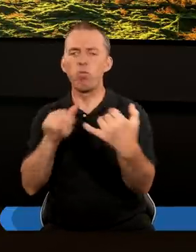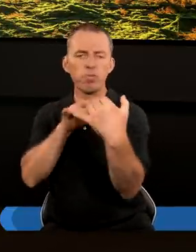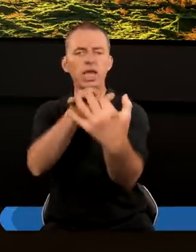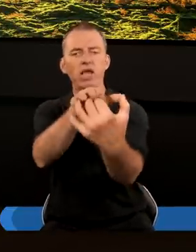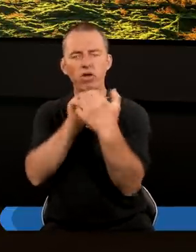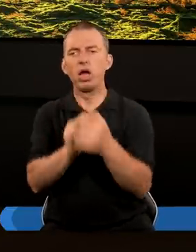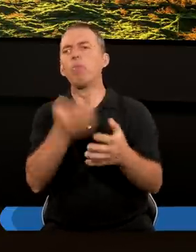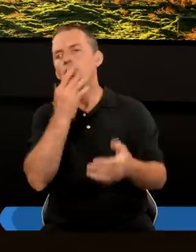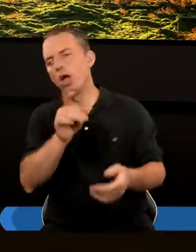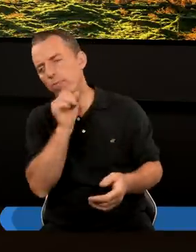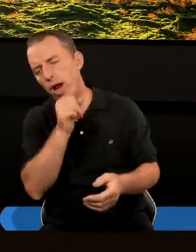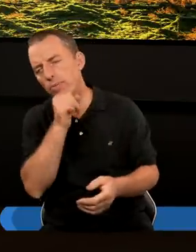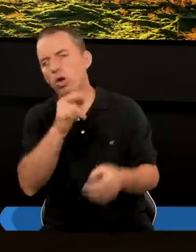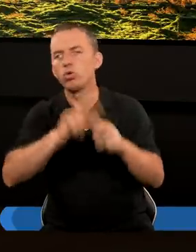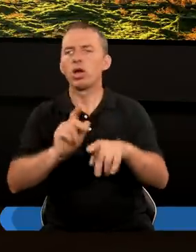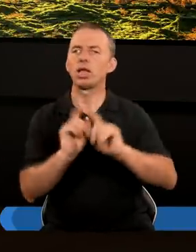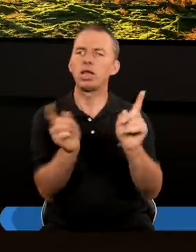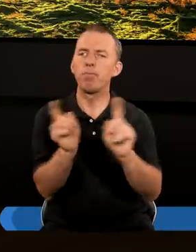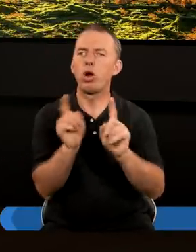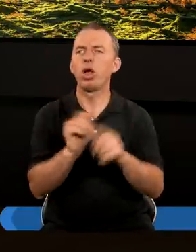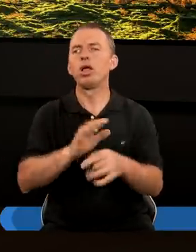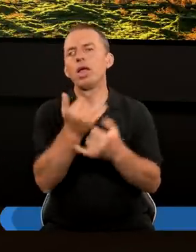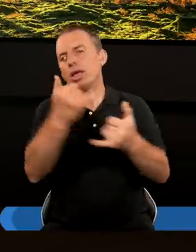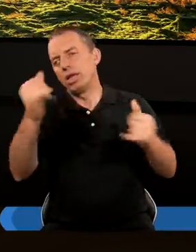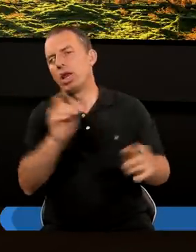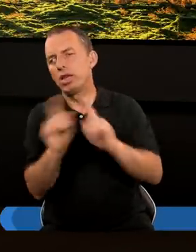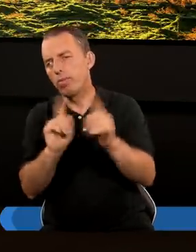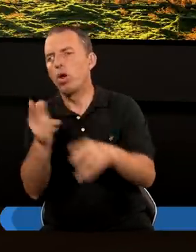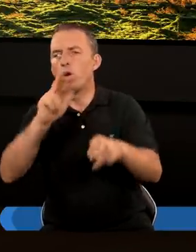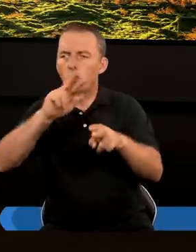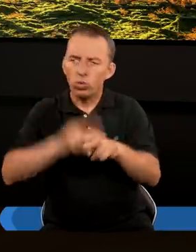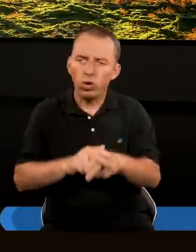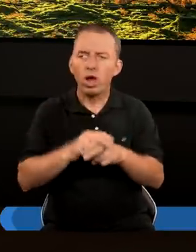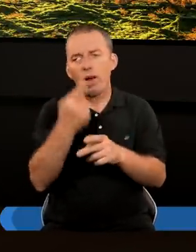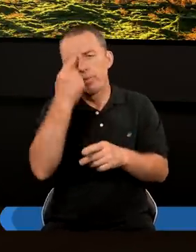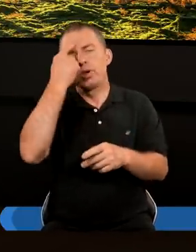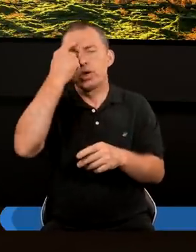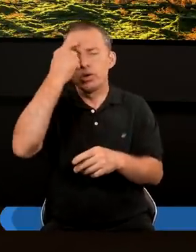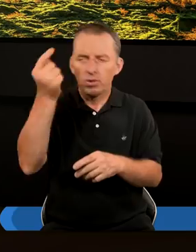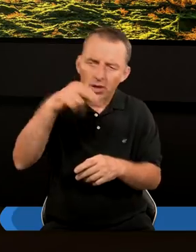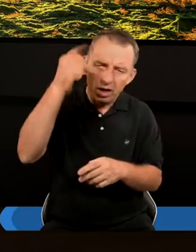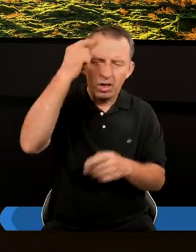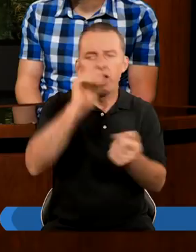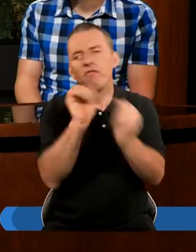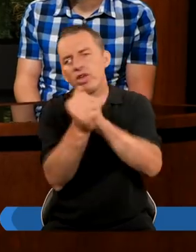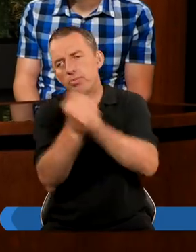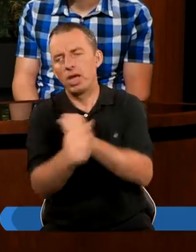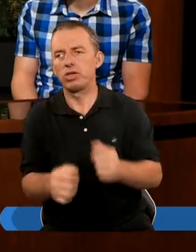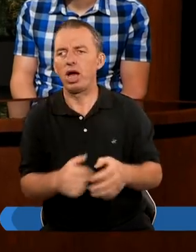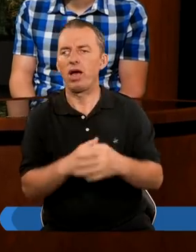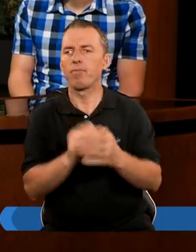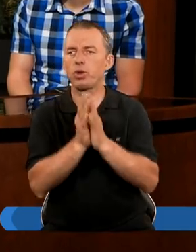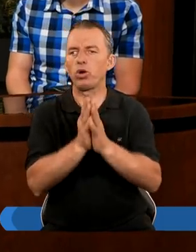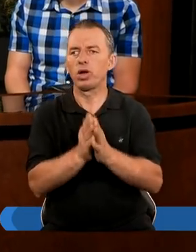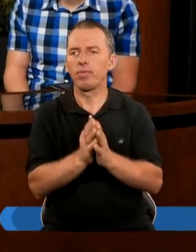Rozmawialiśmy już O Babilonie Jakim jest symbolem Jakie jeszcze symbole Te najbardziej takie Które przychodzą Wam na myśl Wymieńcie je